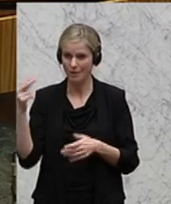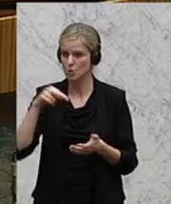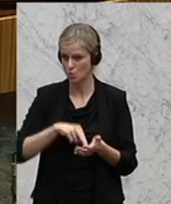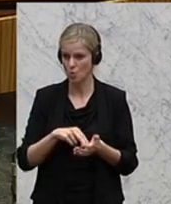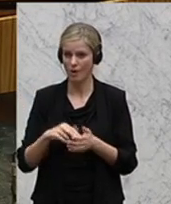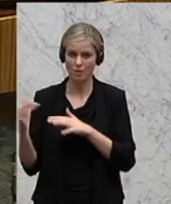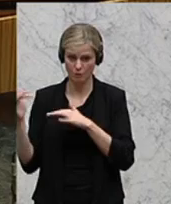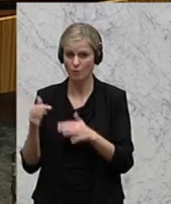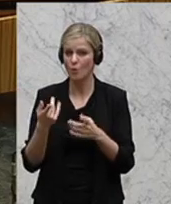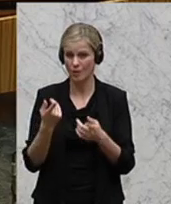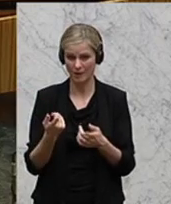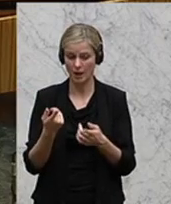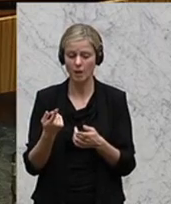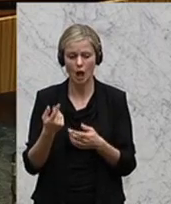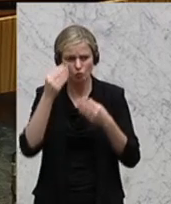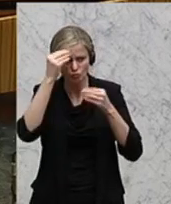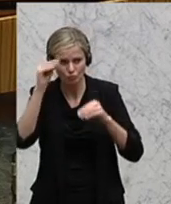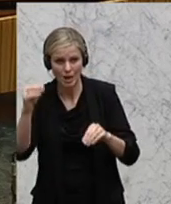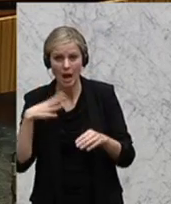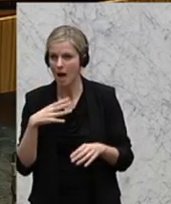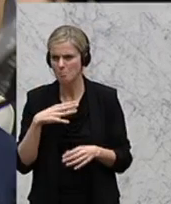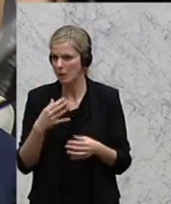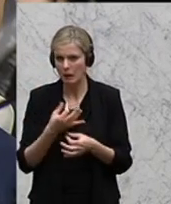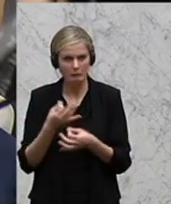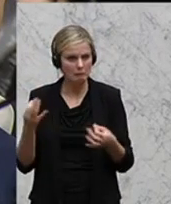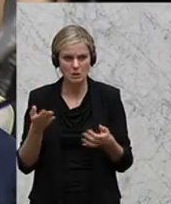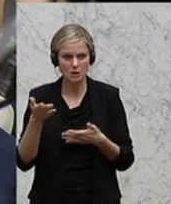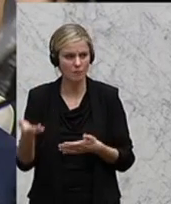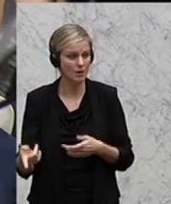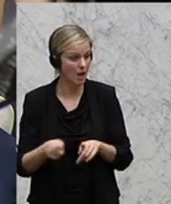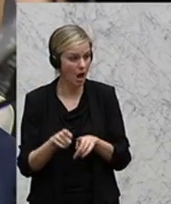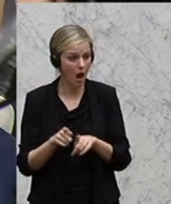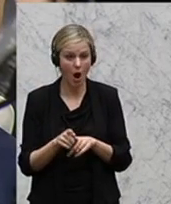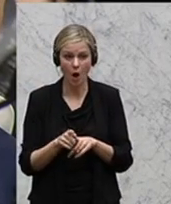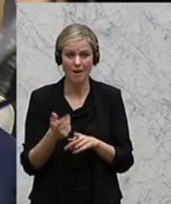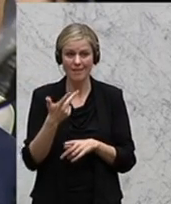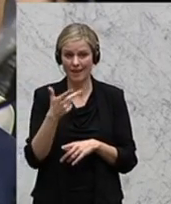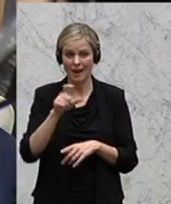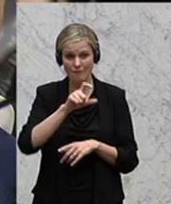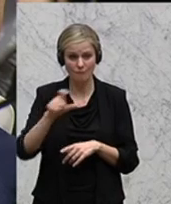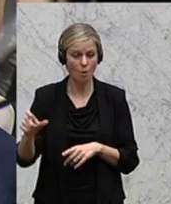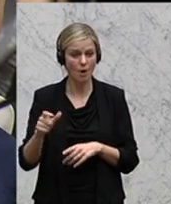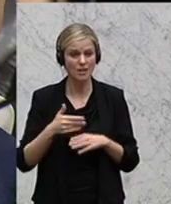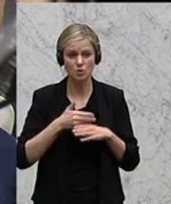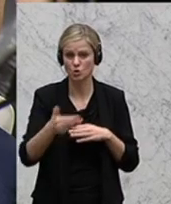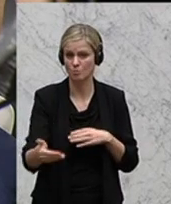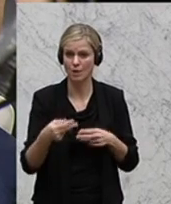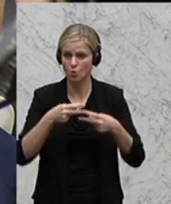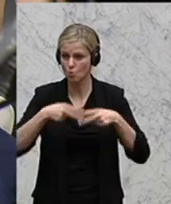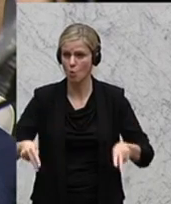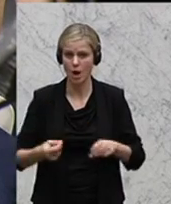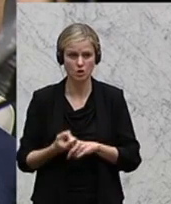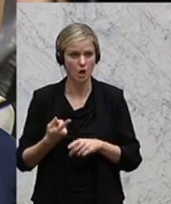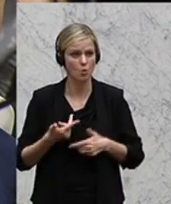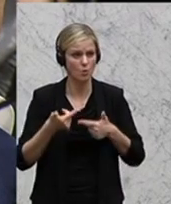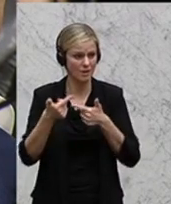ist nichts draus worden. Er hat, danke noch einmal, mit drei Wochen Verspätung eine Gulaschkanone an die südsteuerische Grenze gebracht. Aber